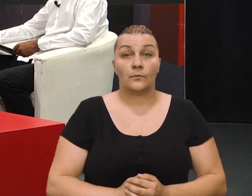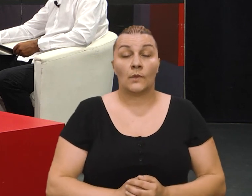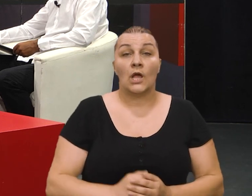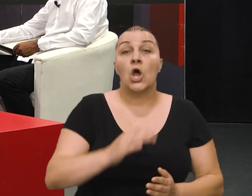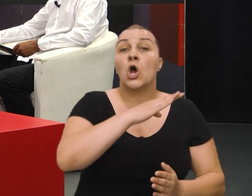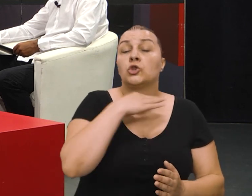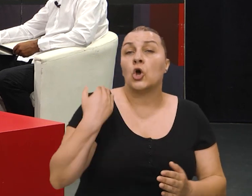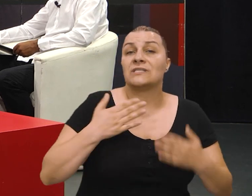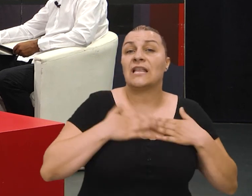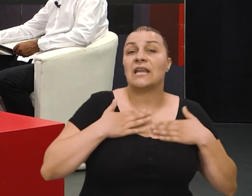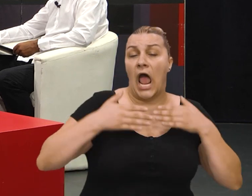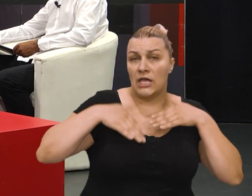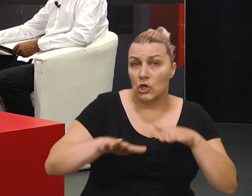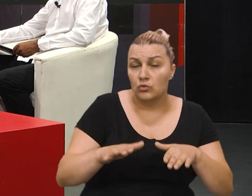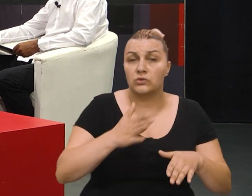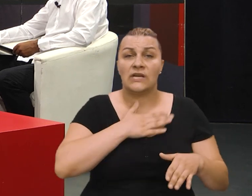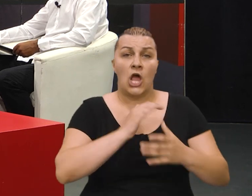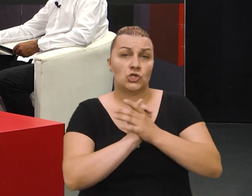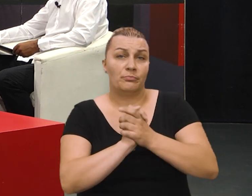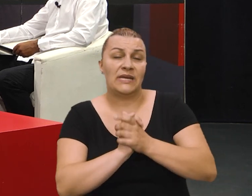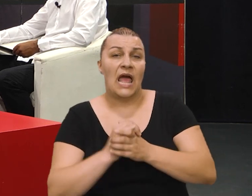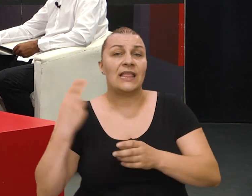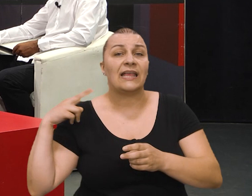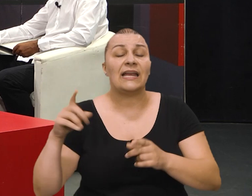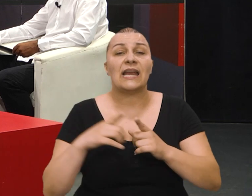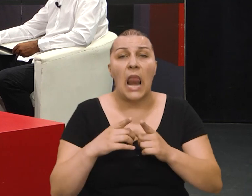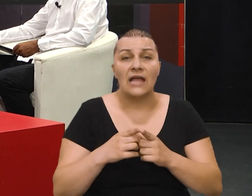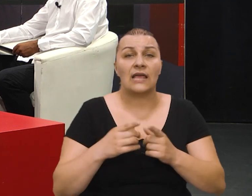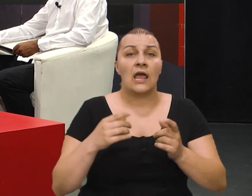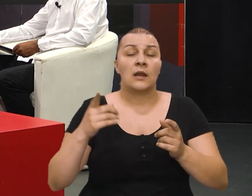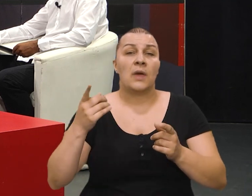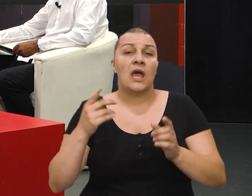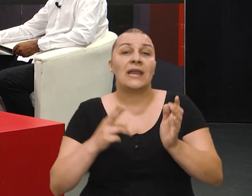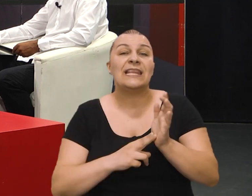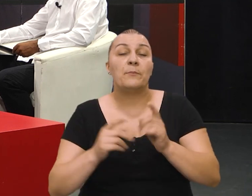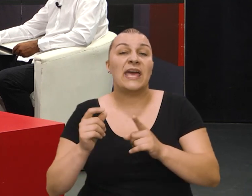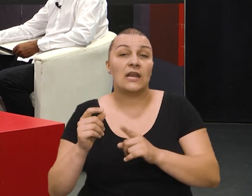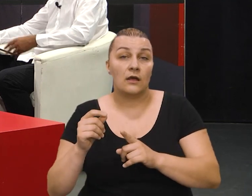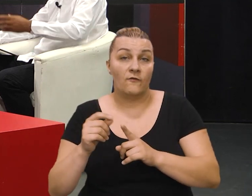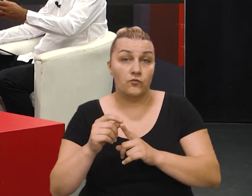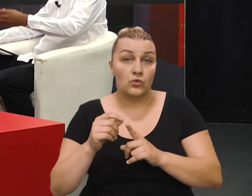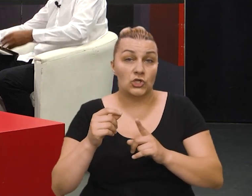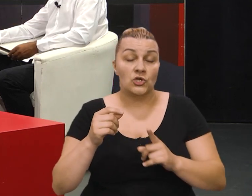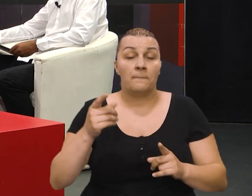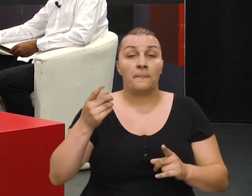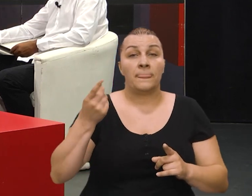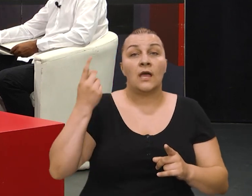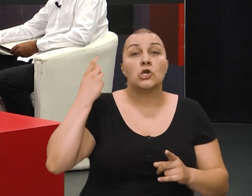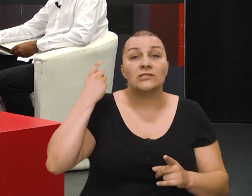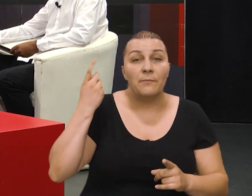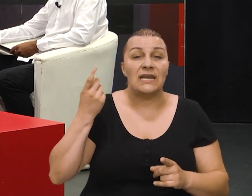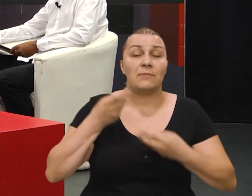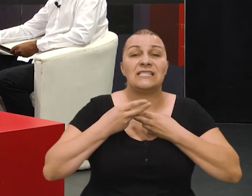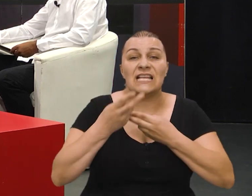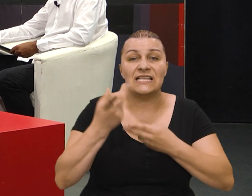dosta dragih ljudi. Naš prijatelj je generala Demi, Niper Vukić, Josipa Rimac, iz asamstva grada